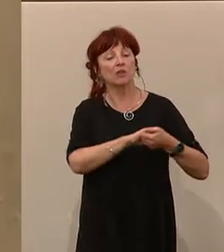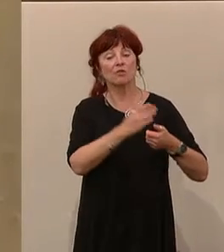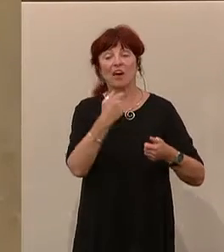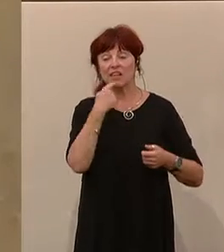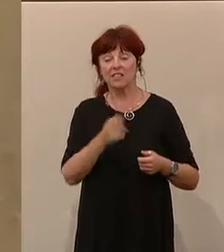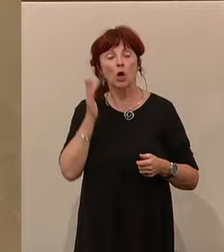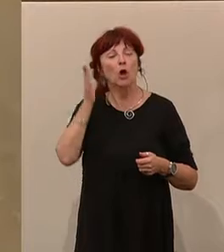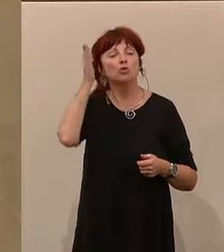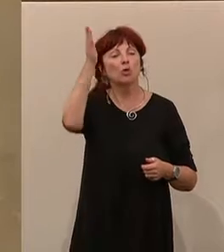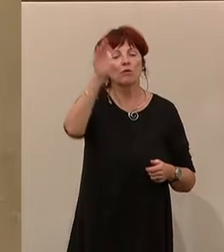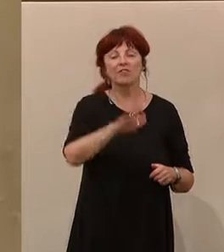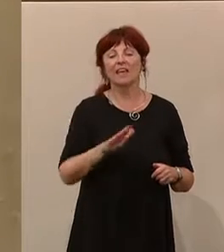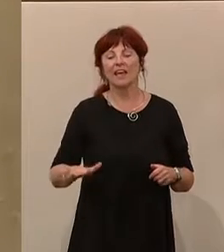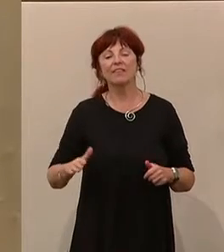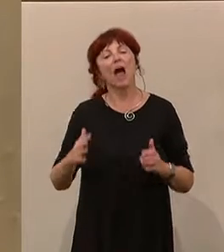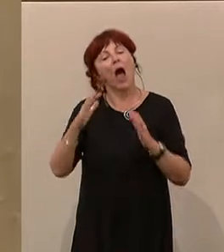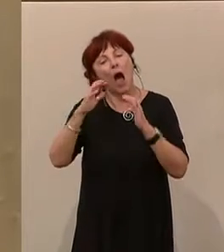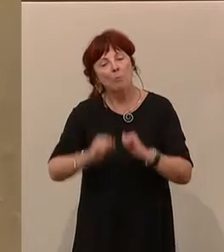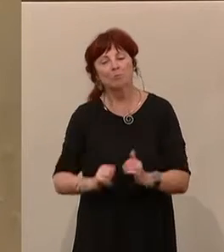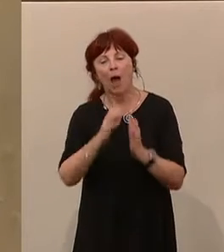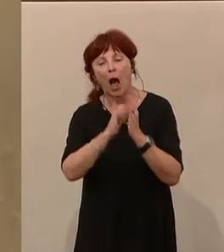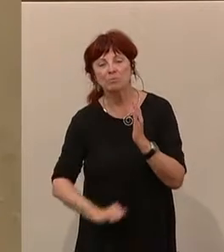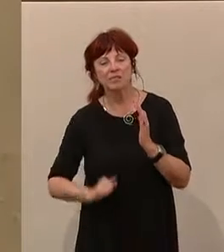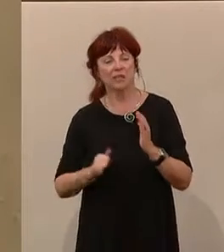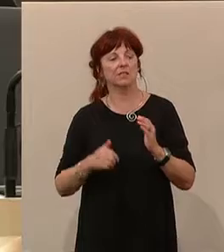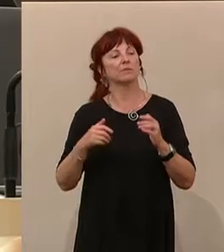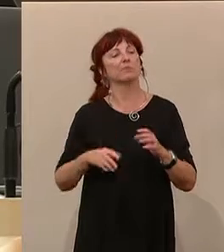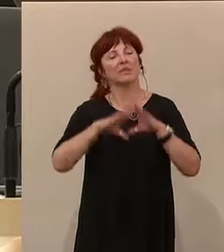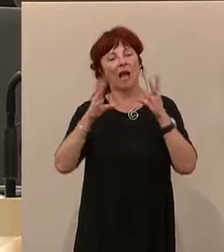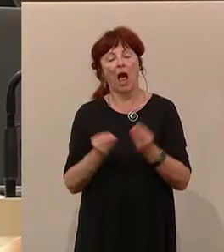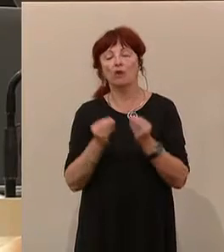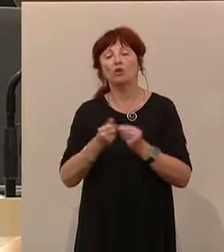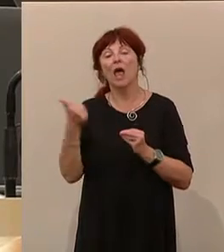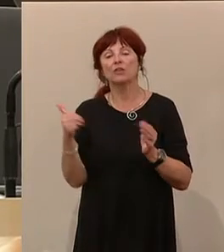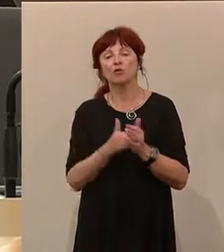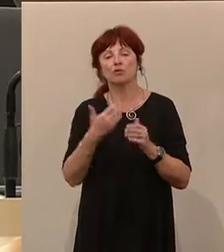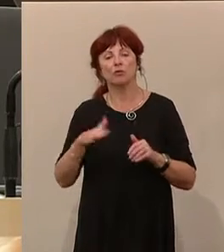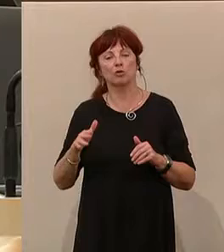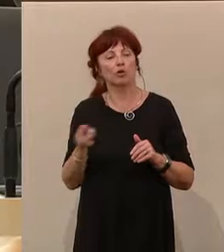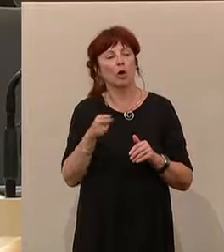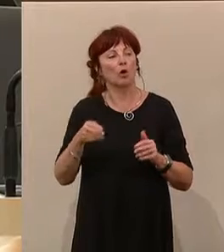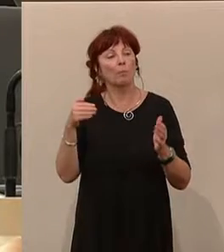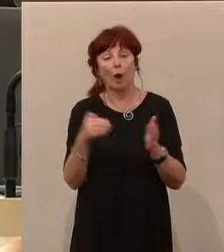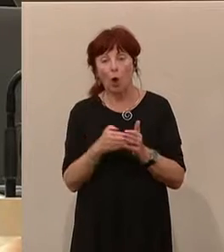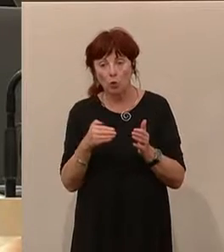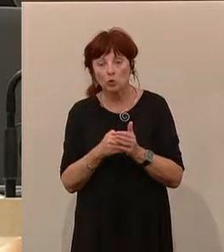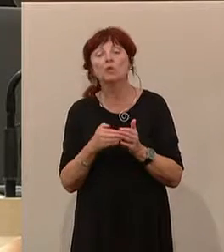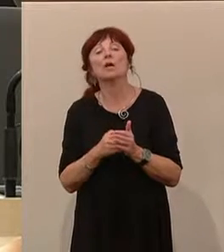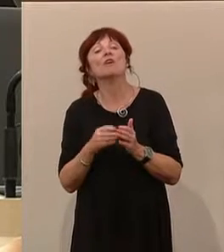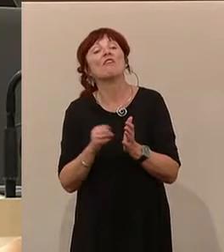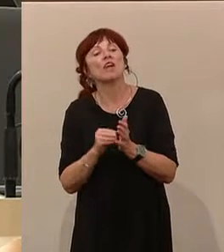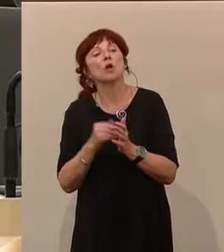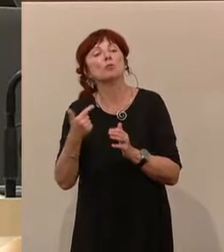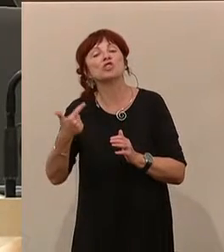Kinderabsetzbetrag von 1.500 Euro pro Kind auszuschöpfen, ist ein Bruttoverdienst von 2.300 Euro pro